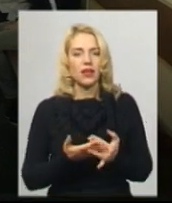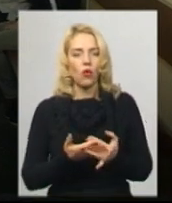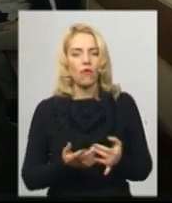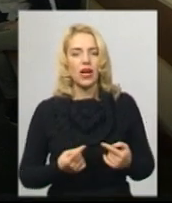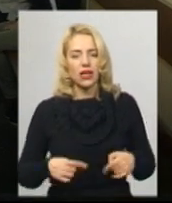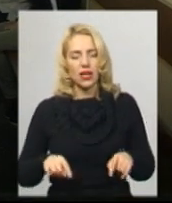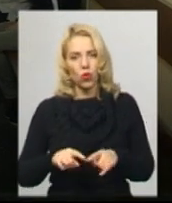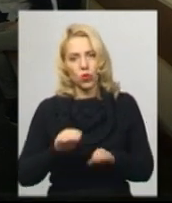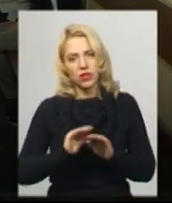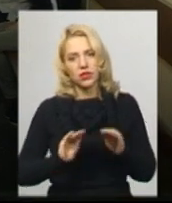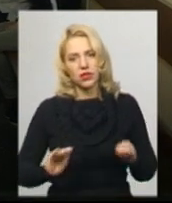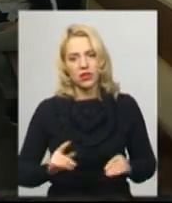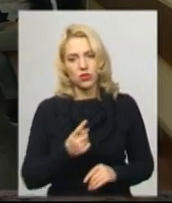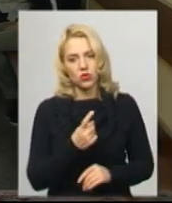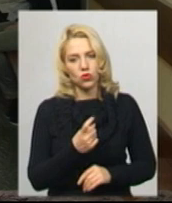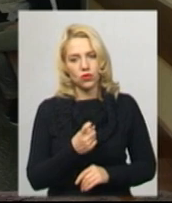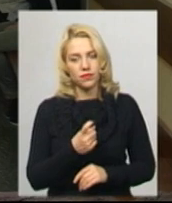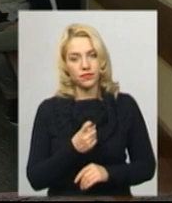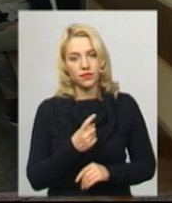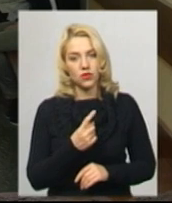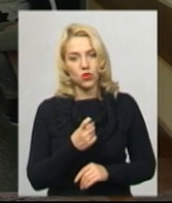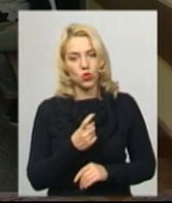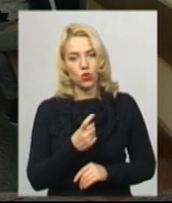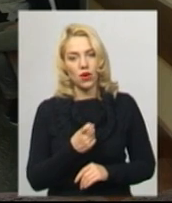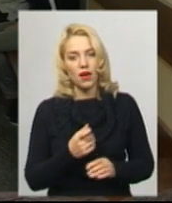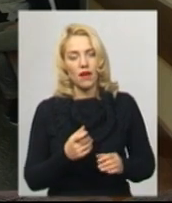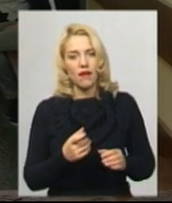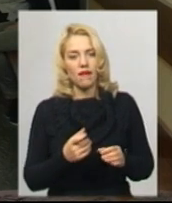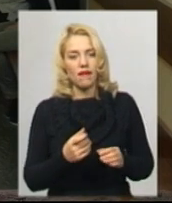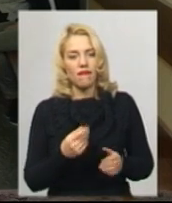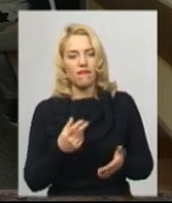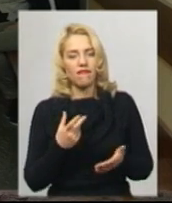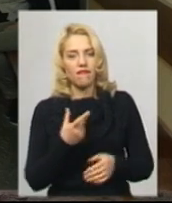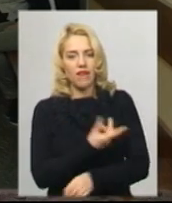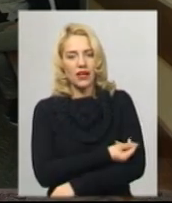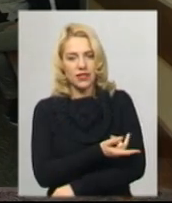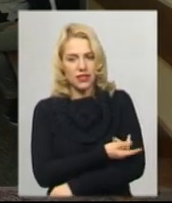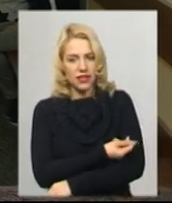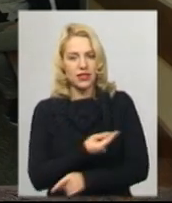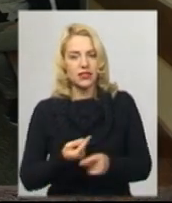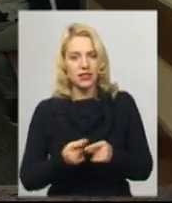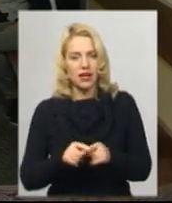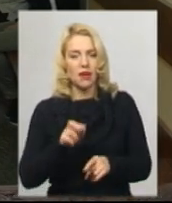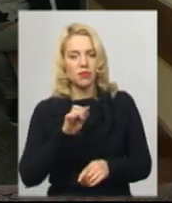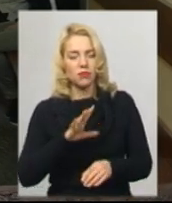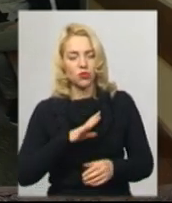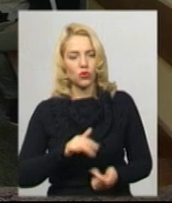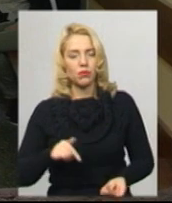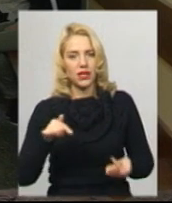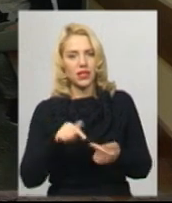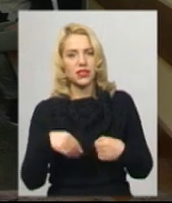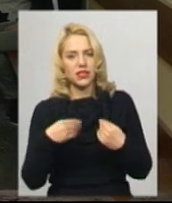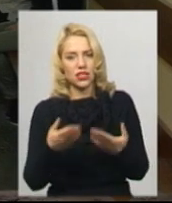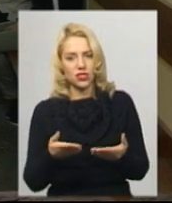дітей 100 вакцин. Це було б предназначено для дітей